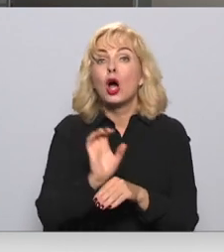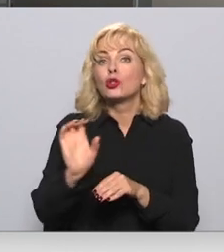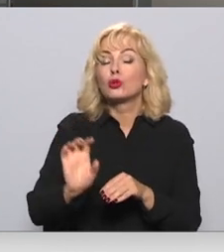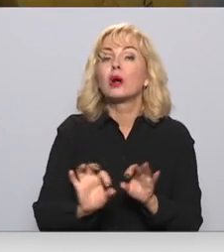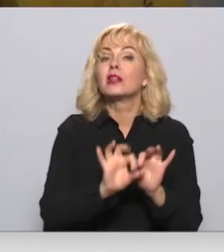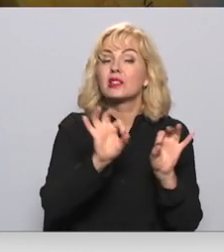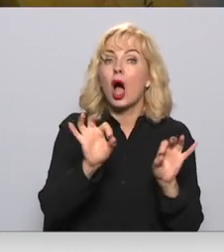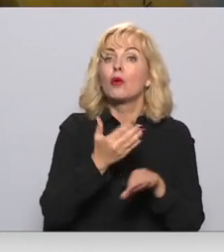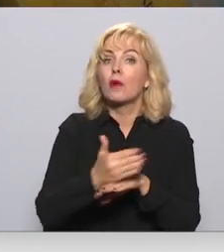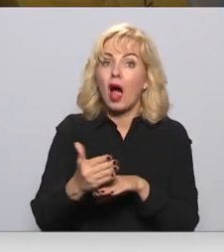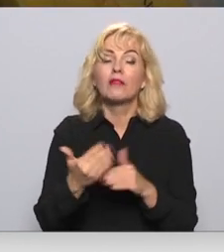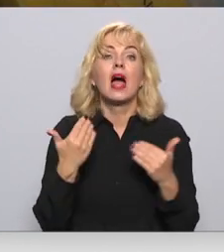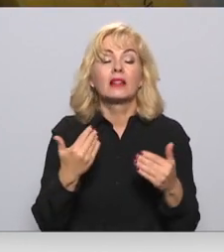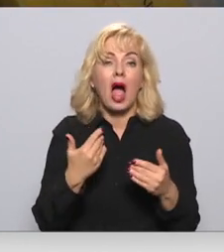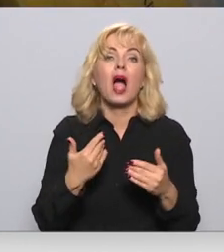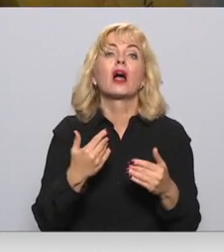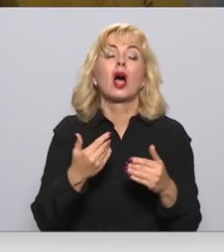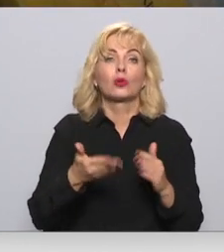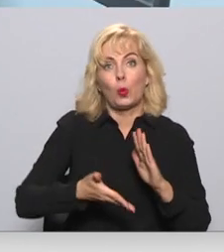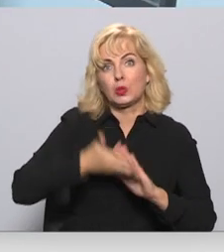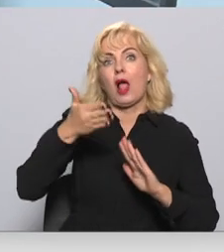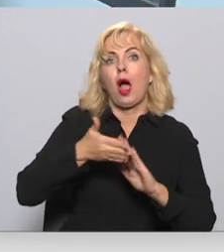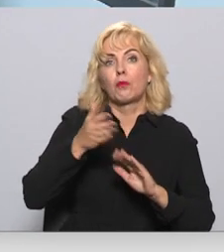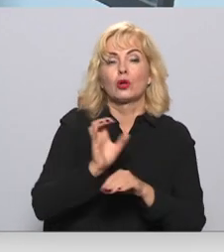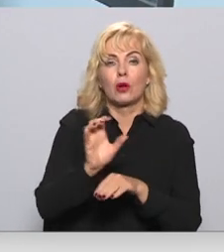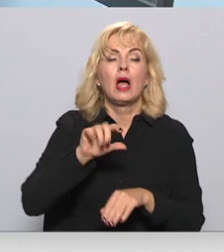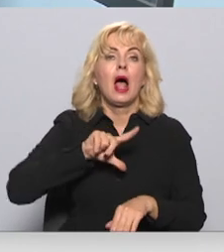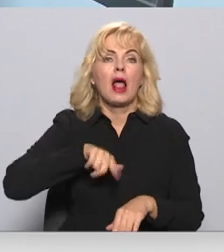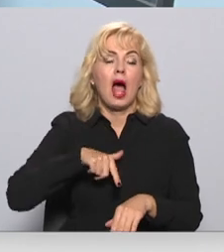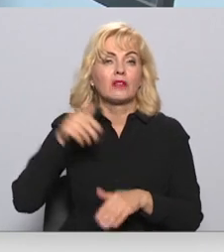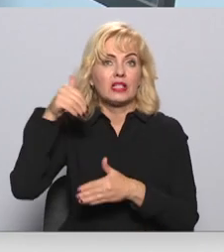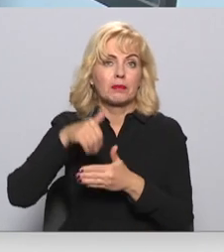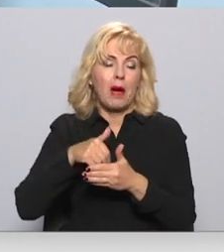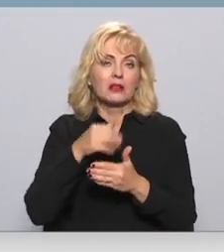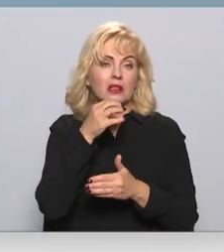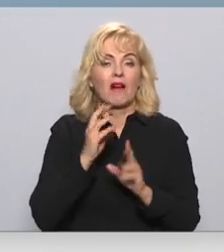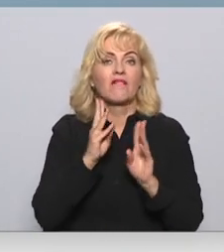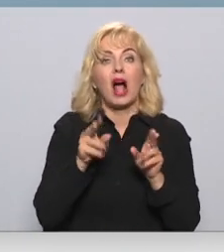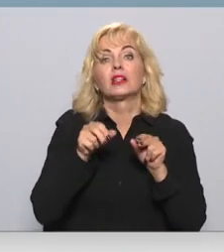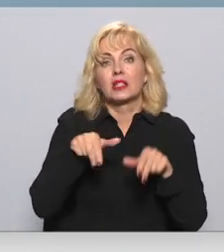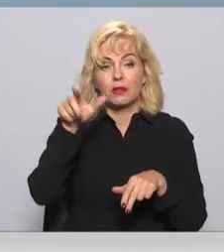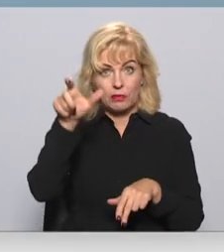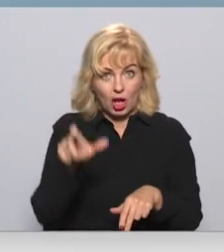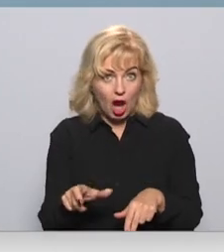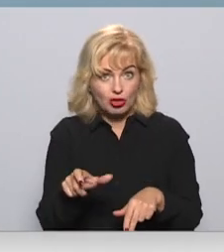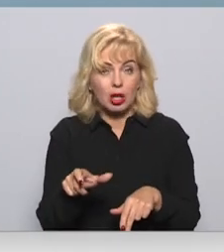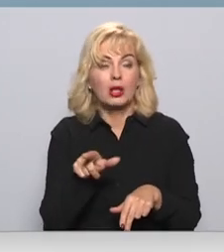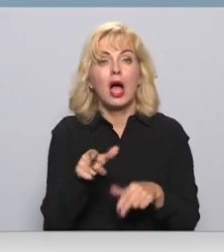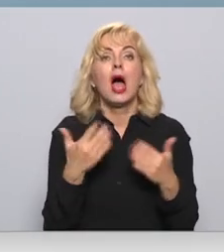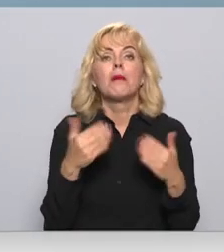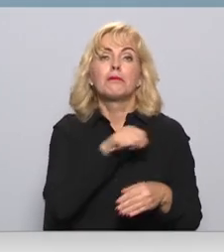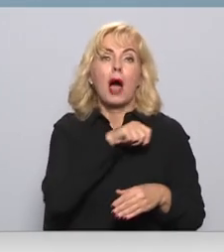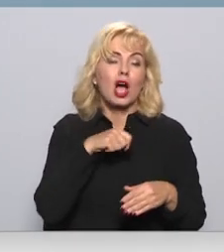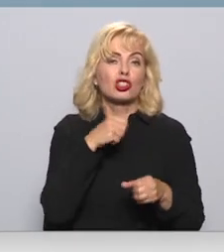nekāvējās, taču tagad tems atgūts un pat uzlabots, saka Latvijas pasta valdes priekšsēdētājs. Mēs arī manuāli, faktiski, viņus jau